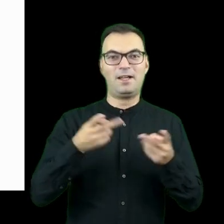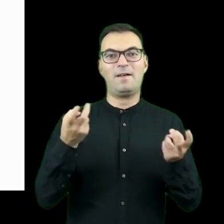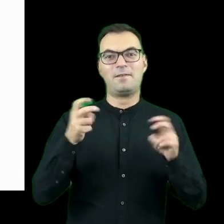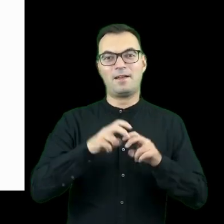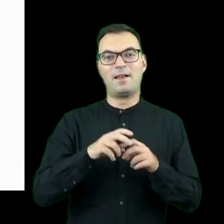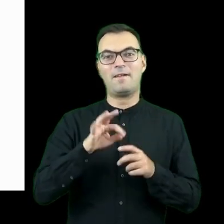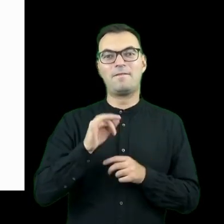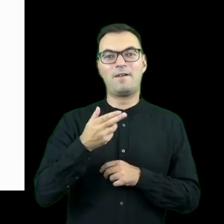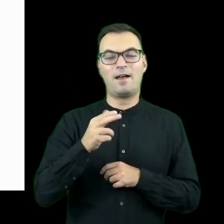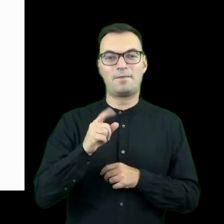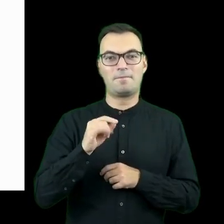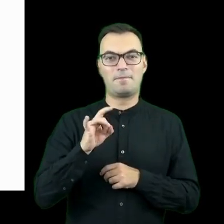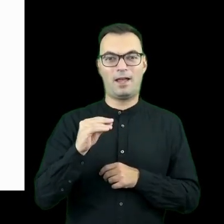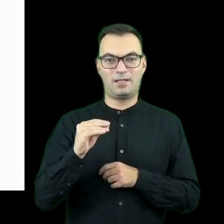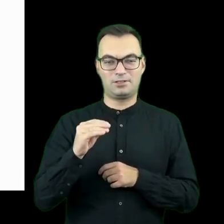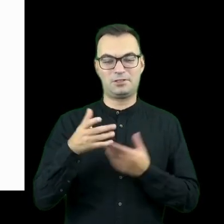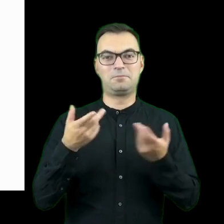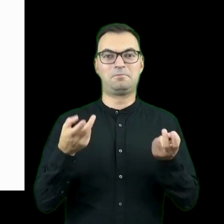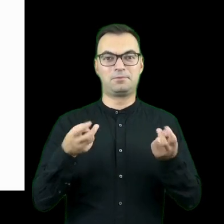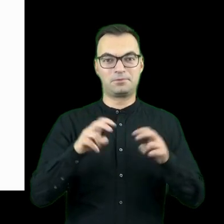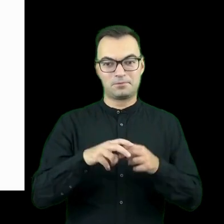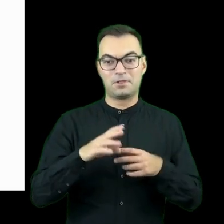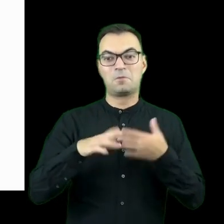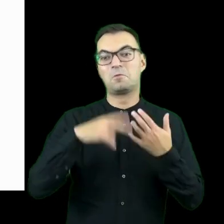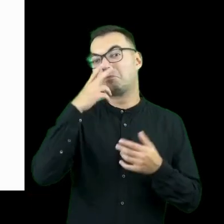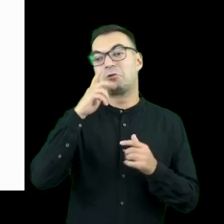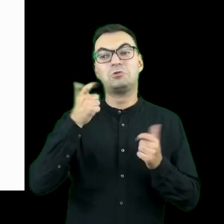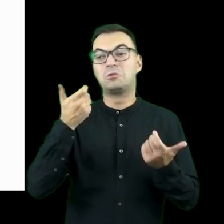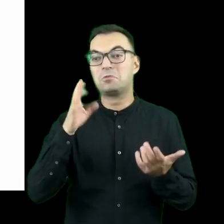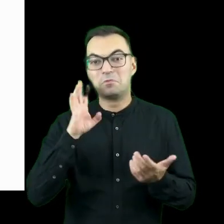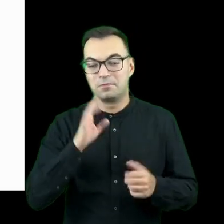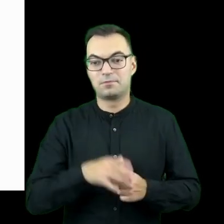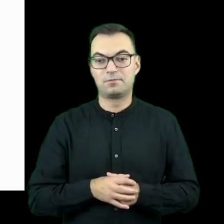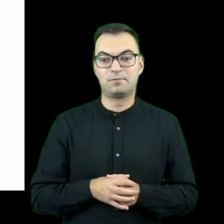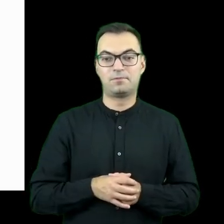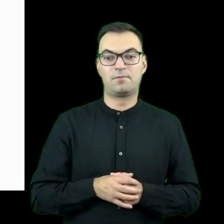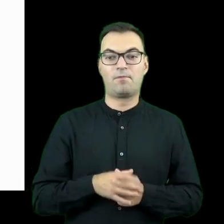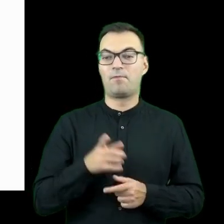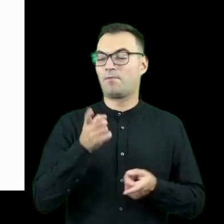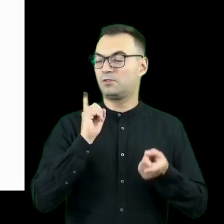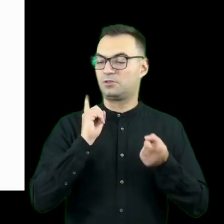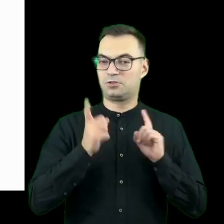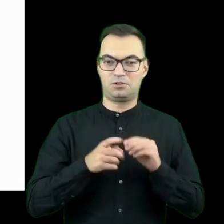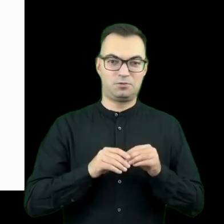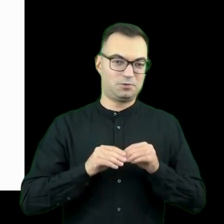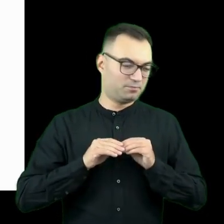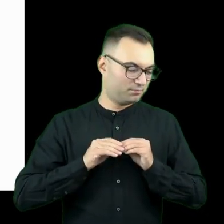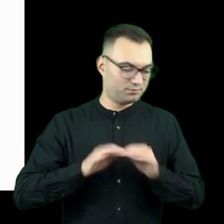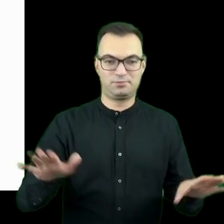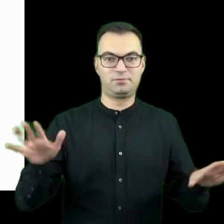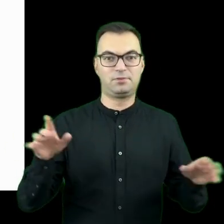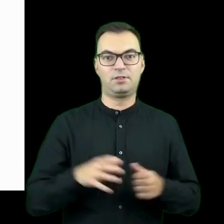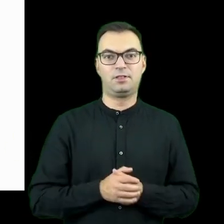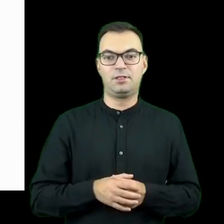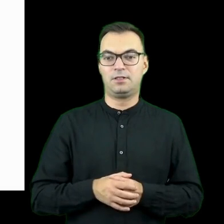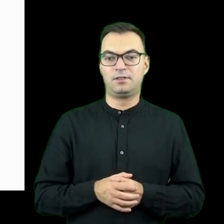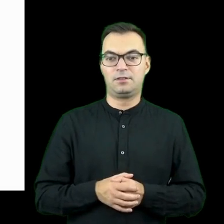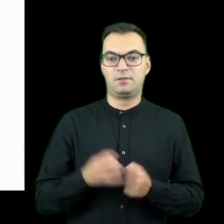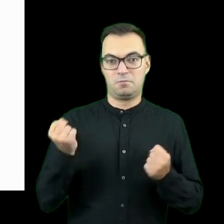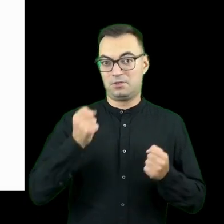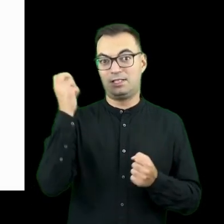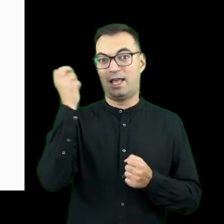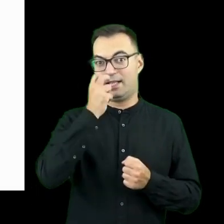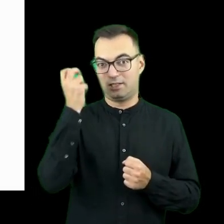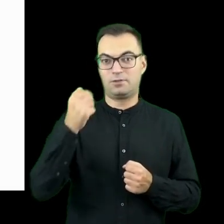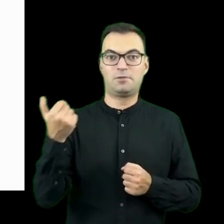zakładając fanpage takiej inicjatywy i zobaczyli, co się z tym dzieje. Tak ten fanpage bardzo szybko stał się bardzo popularny, cieszył się